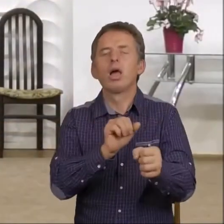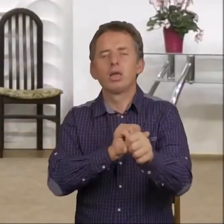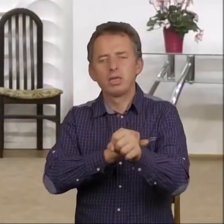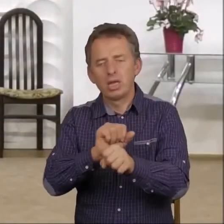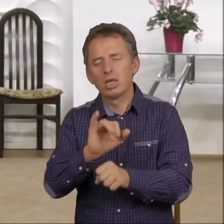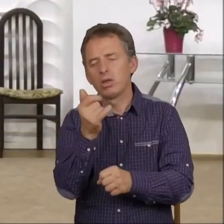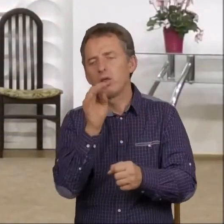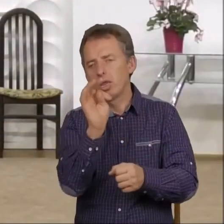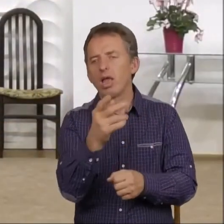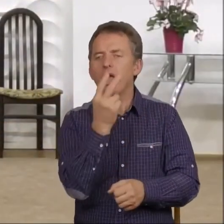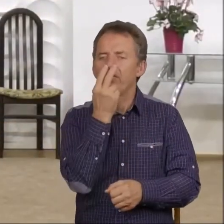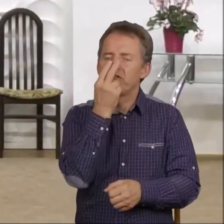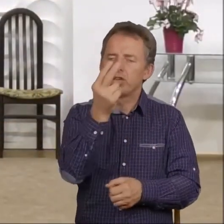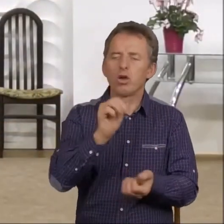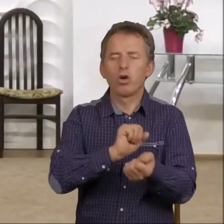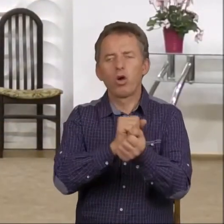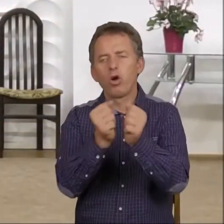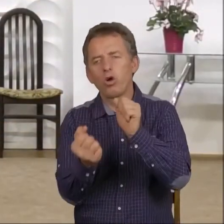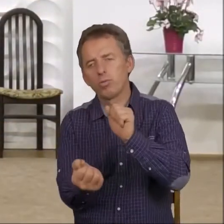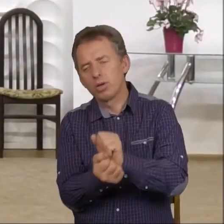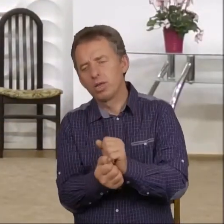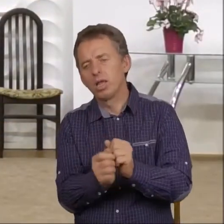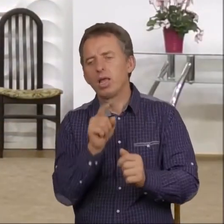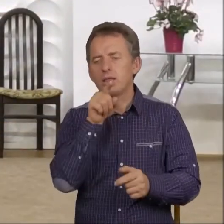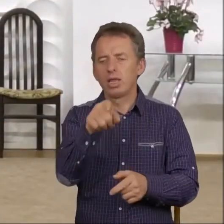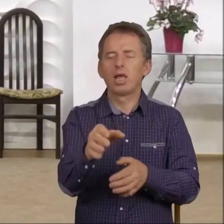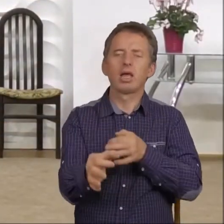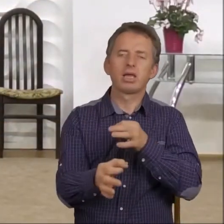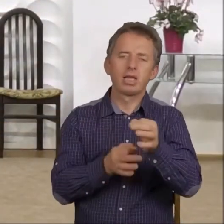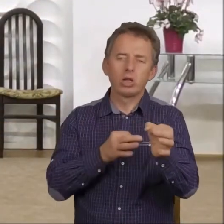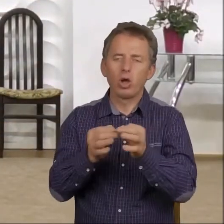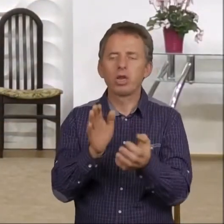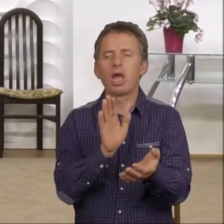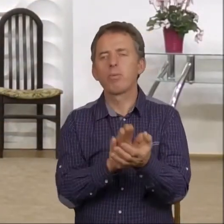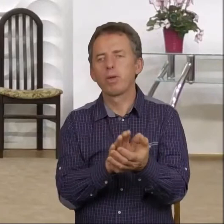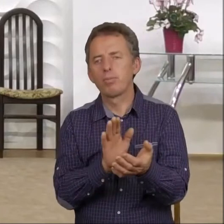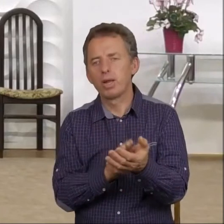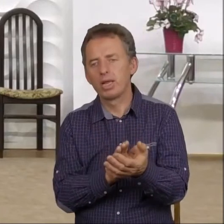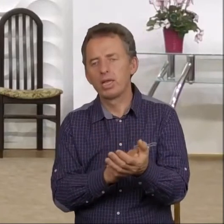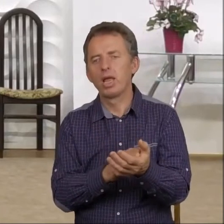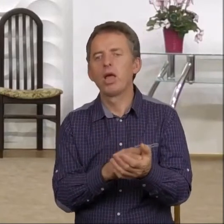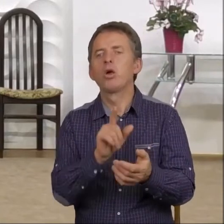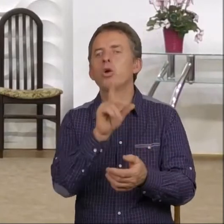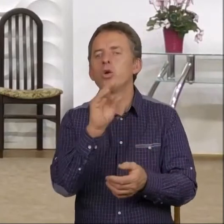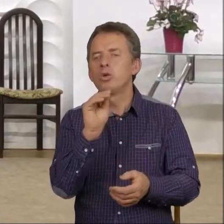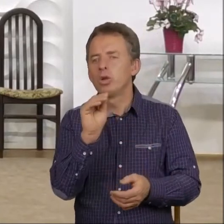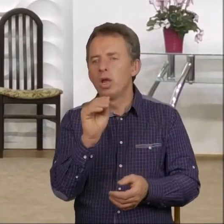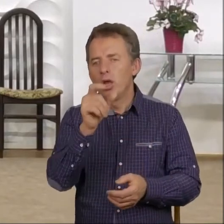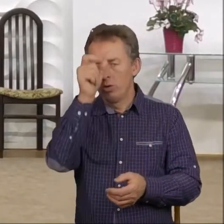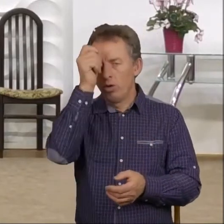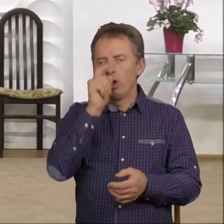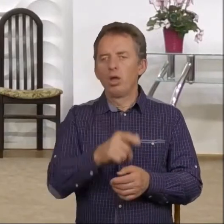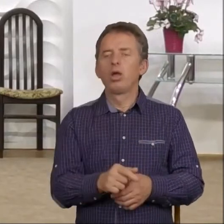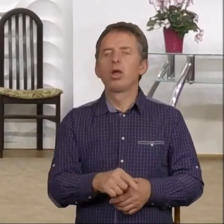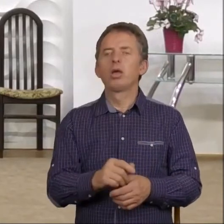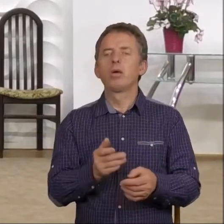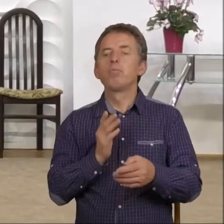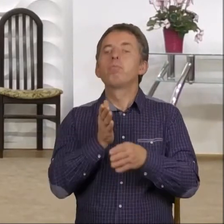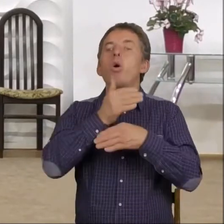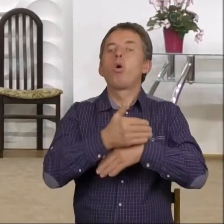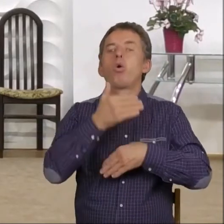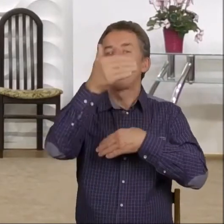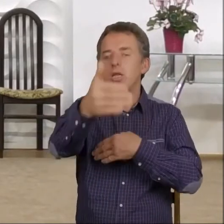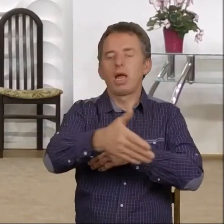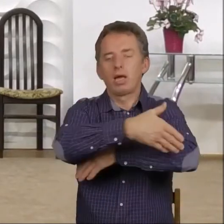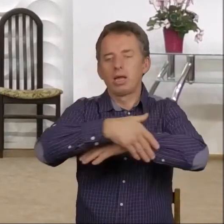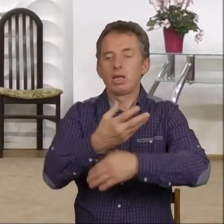coś takiego. Widzimy choćby po tych historiach biblijnych, że kiedy człowiek poza tę granicę